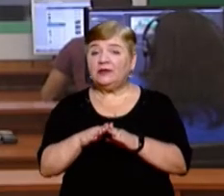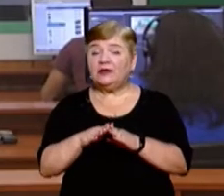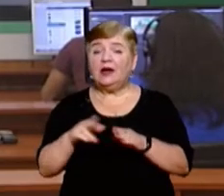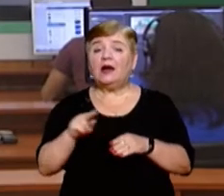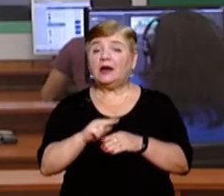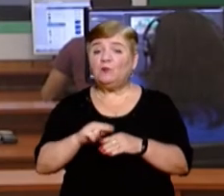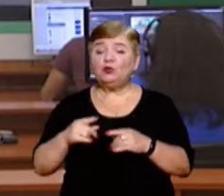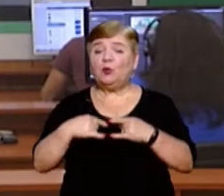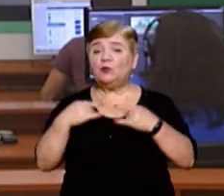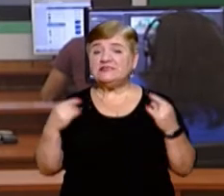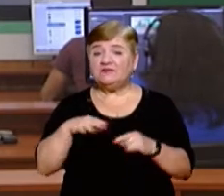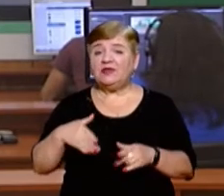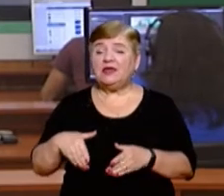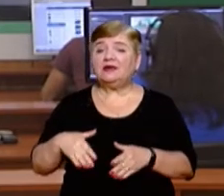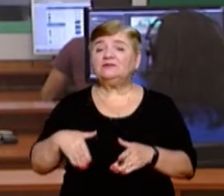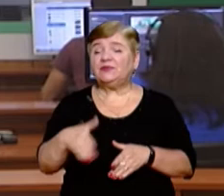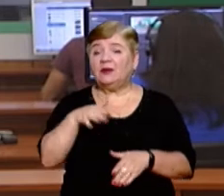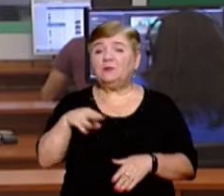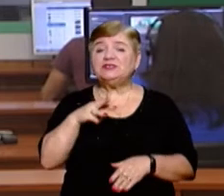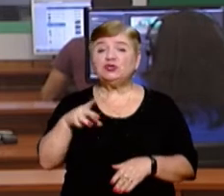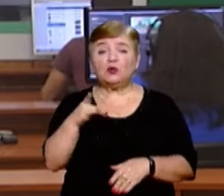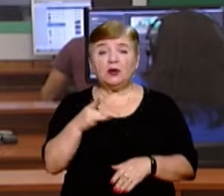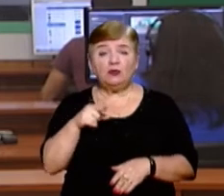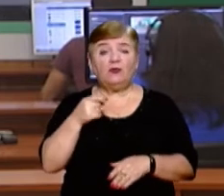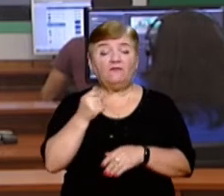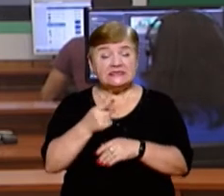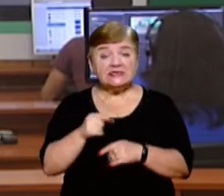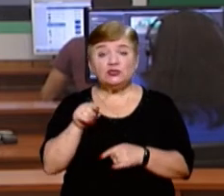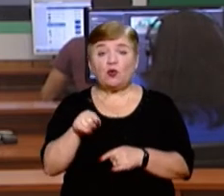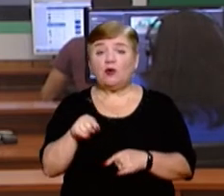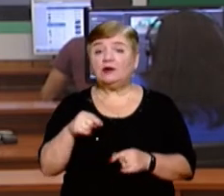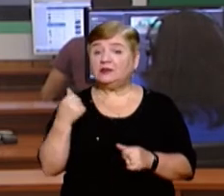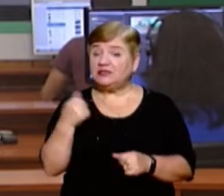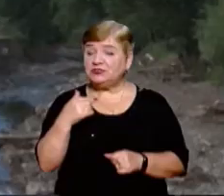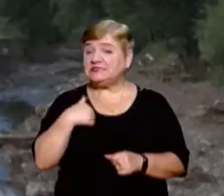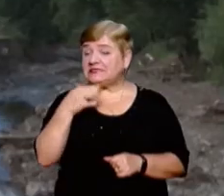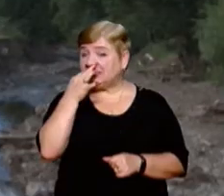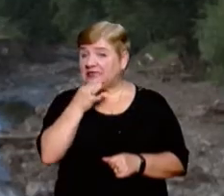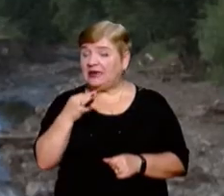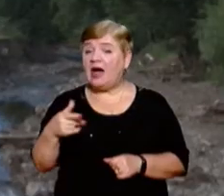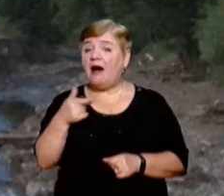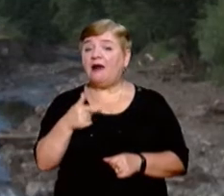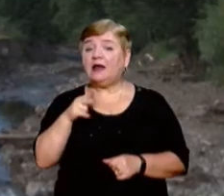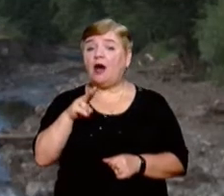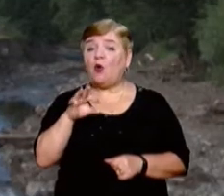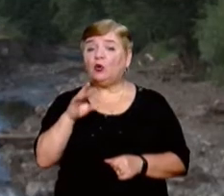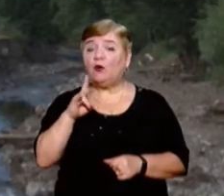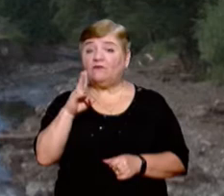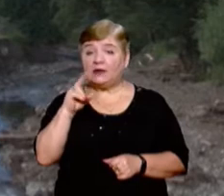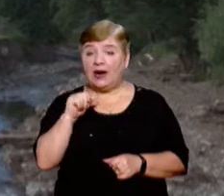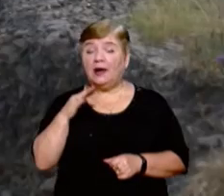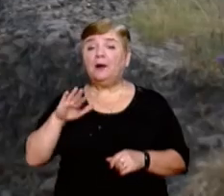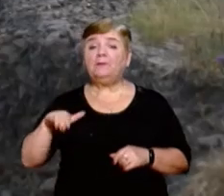мистів та доріг у селі Лопушне Міжгірського району, визначать цього тижня. Про це розповіла сільська голова Ганна Головка. Після